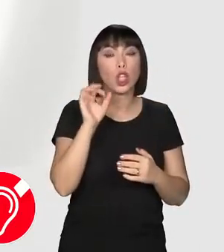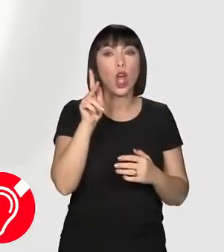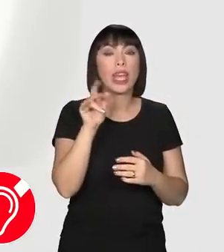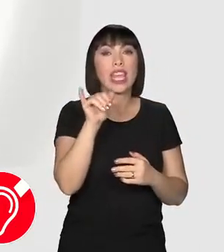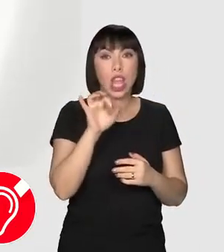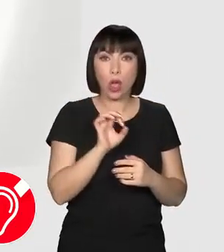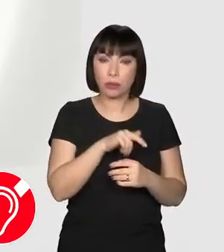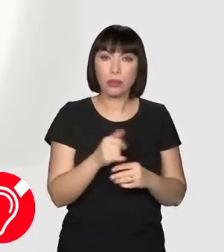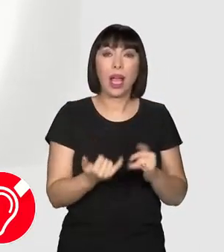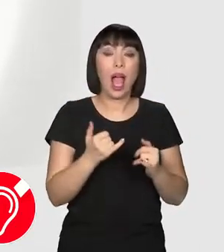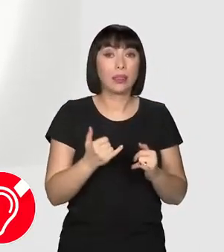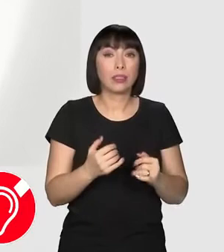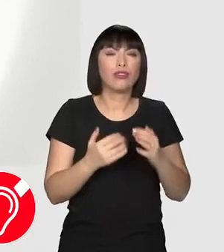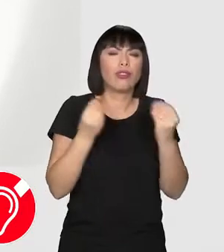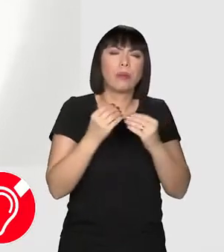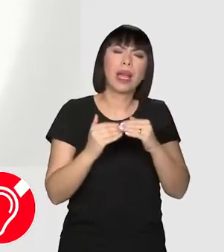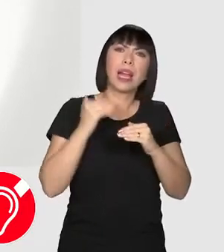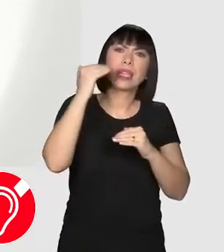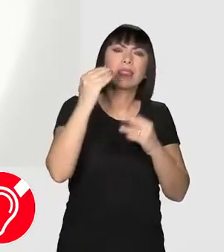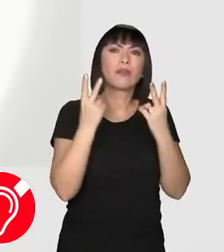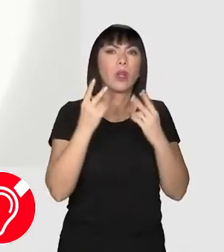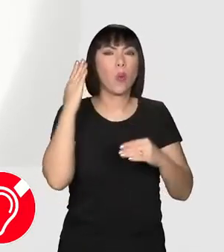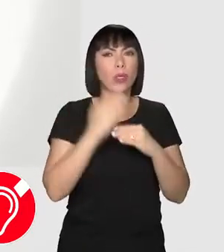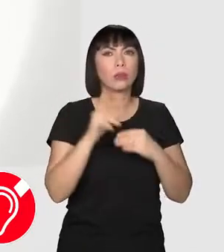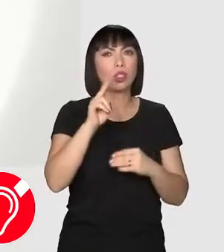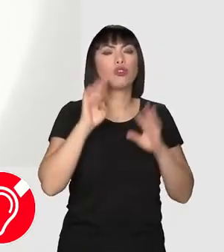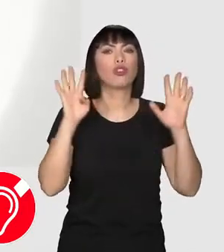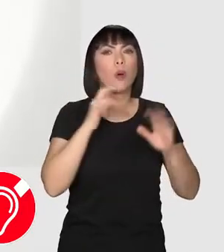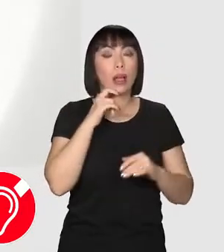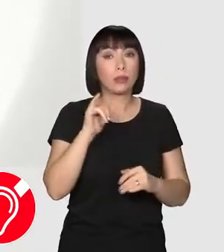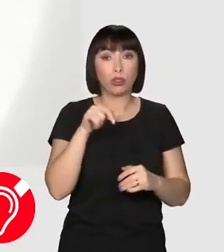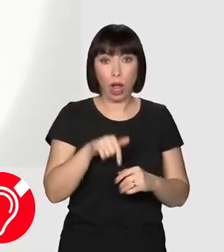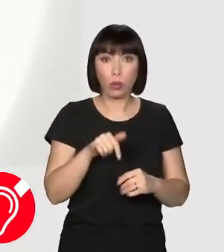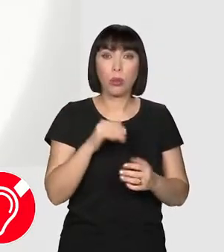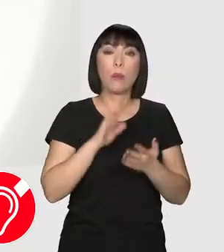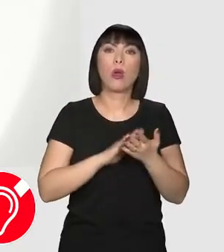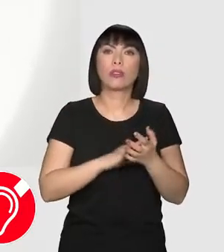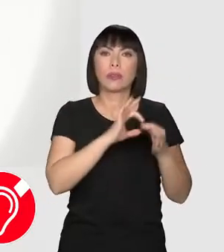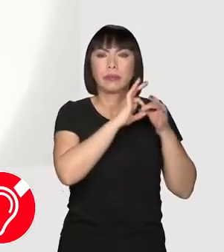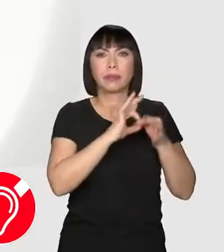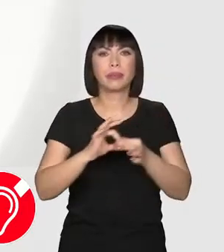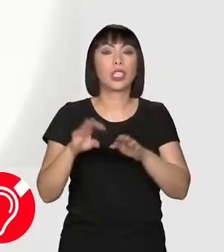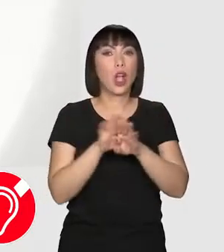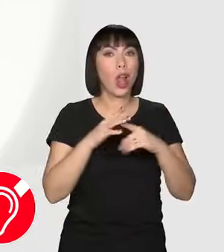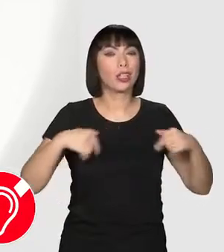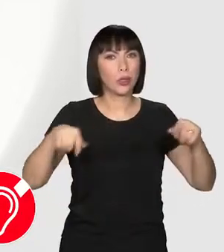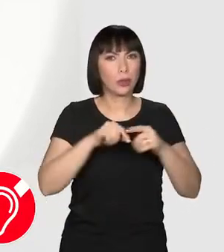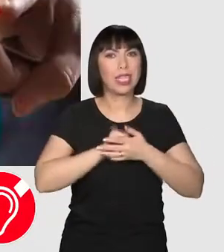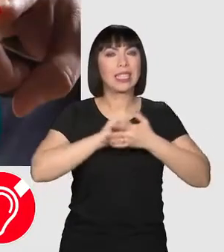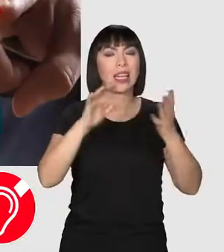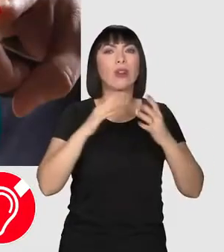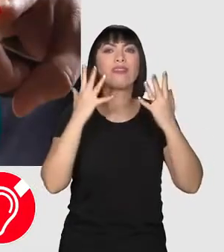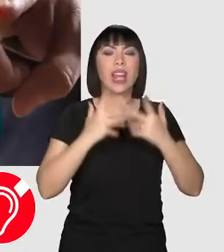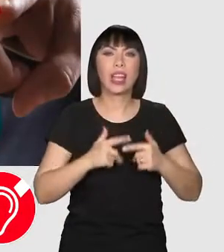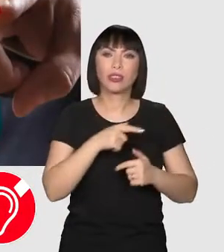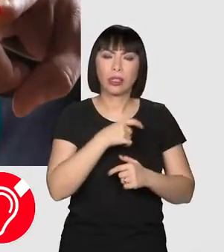a atins astăzi cea mai ridicată valoare din ultimii 29 de ani. Iar de data asta motivele se țin lanț. Colegul meu de la Ziarul Financiar, Liviu